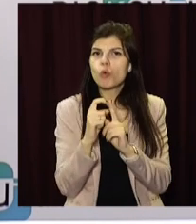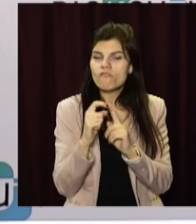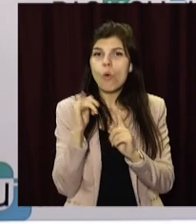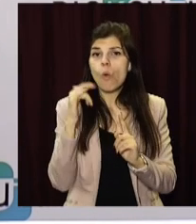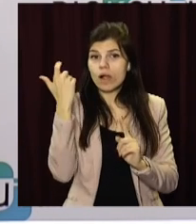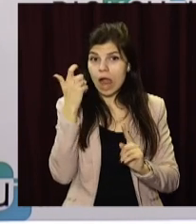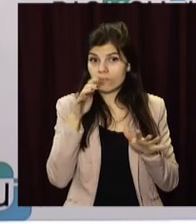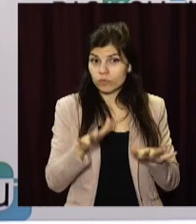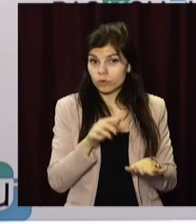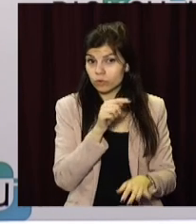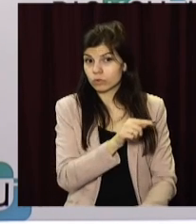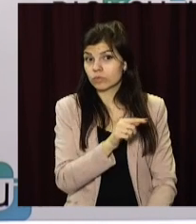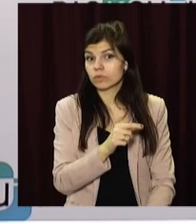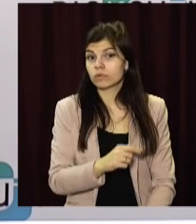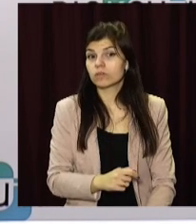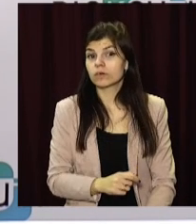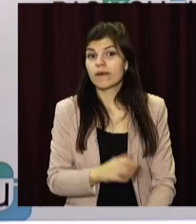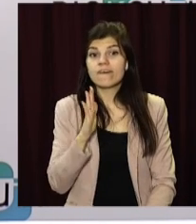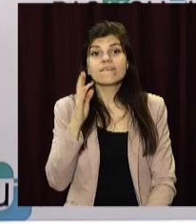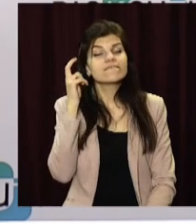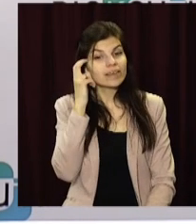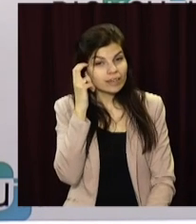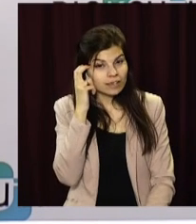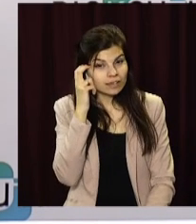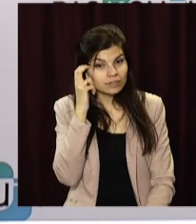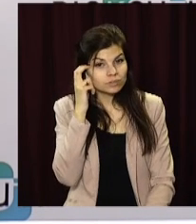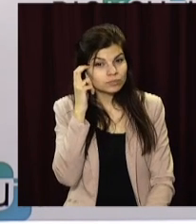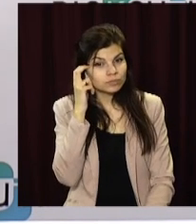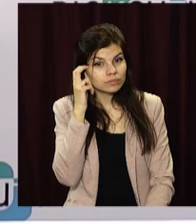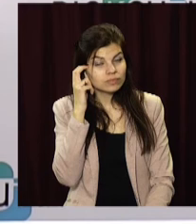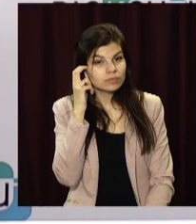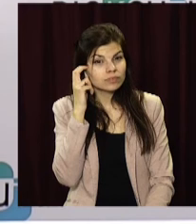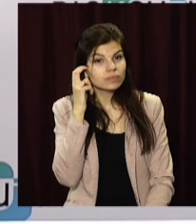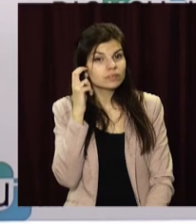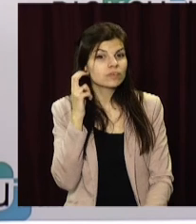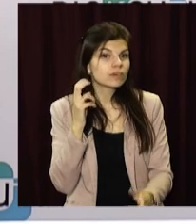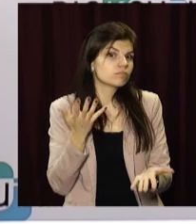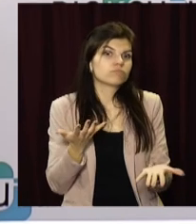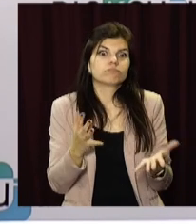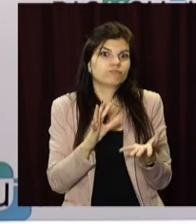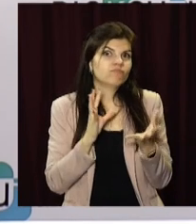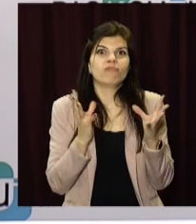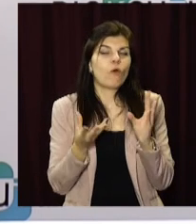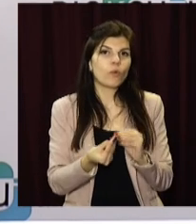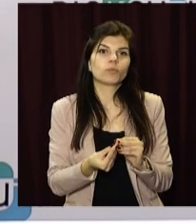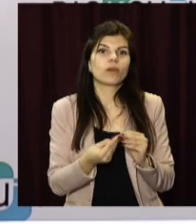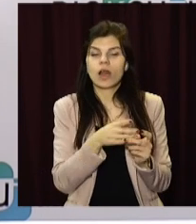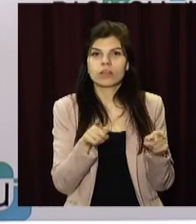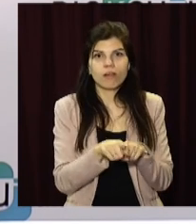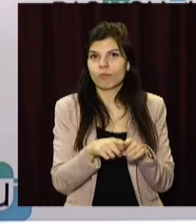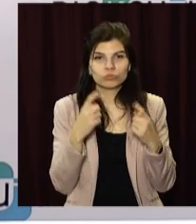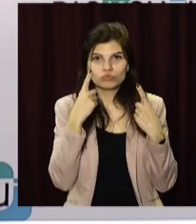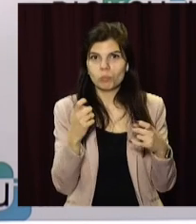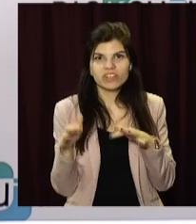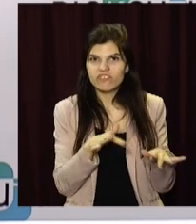Харкові. Тобто, в Києві взагалі така двіжуха